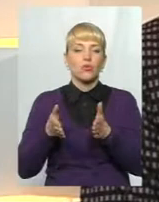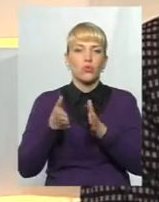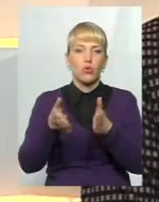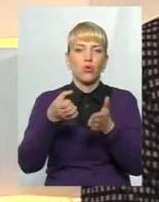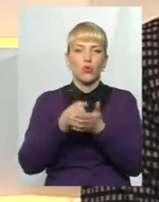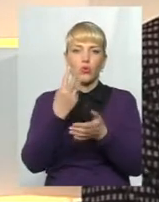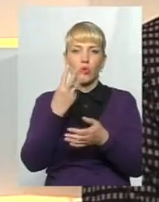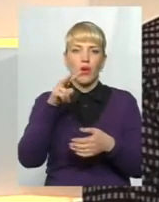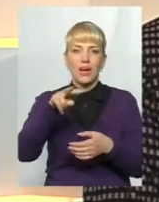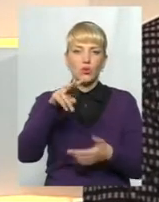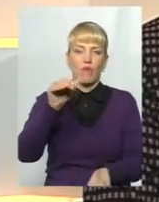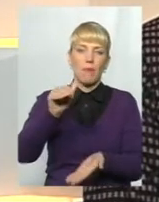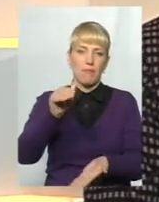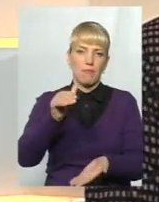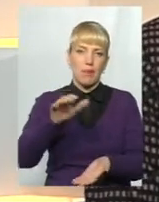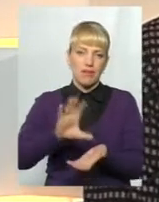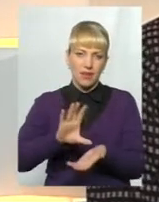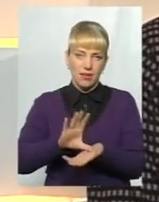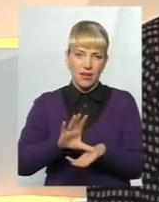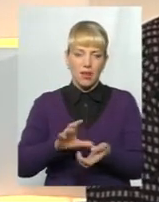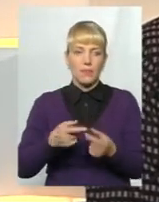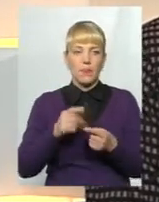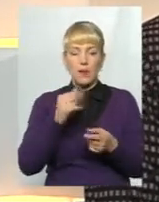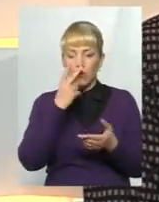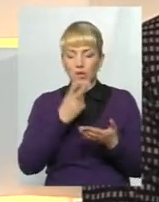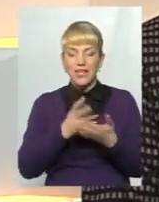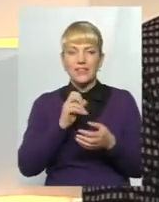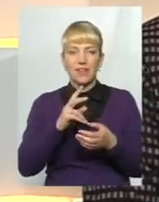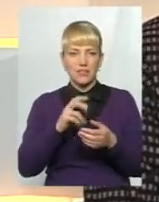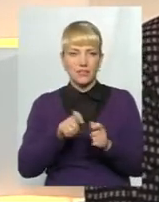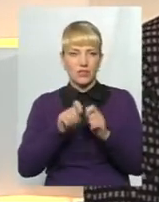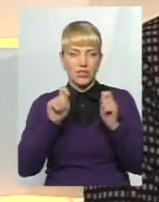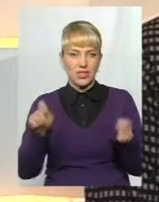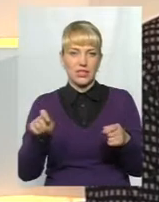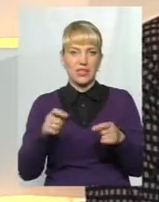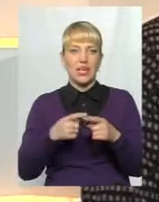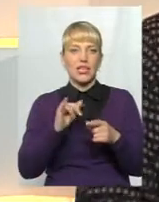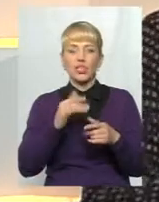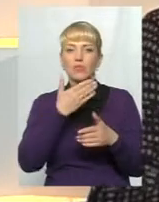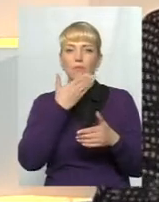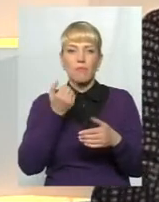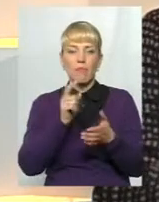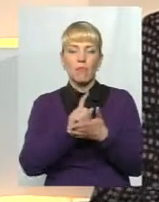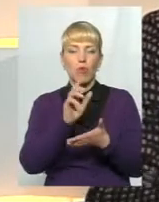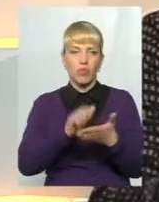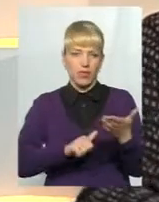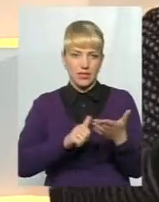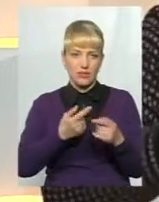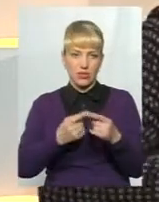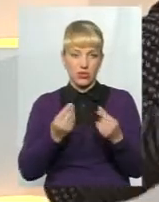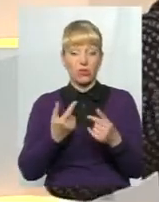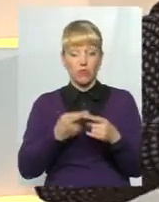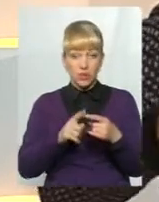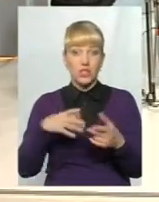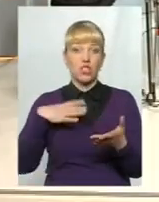ці кошти отримані в тіньовій економіці, і податки з них не сплачені. Ось цього очікує суспільство.